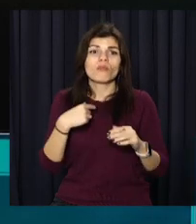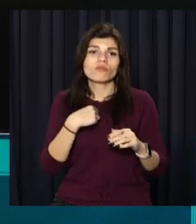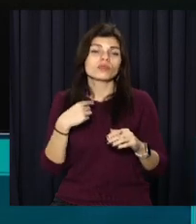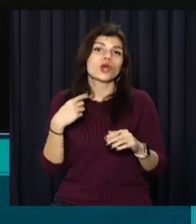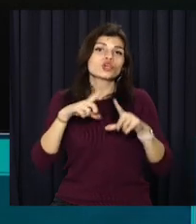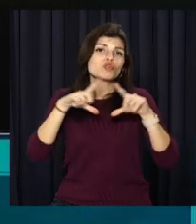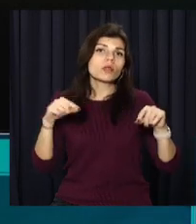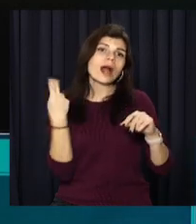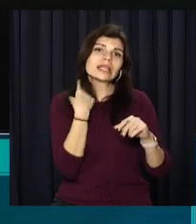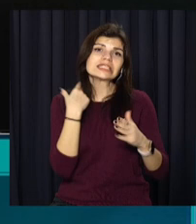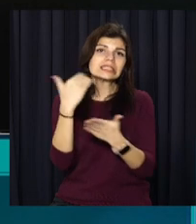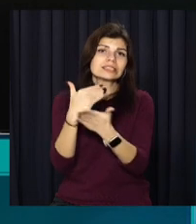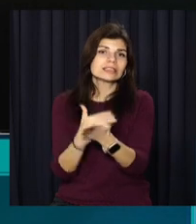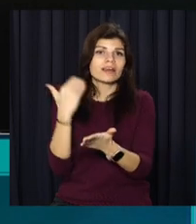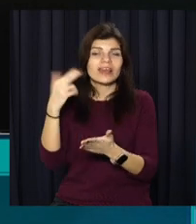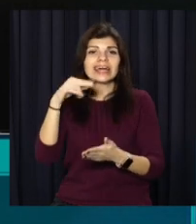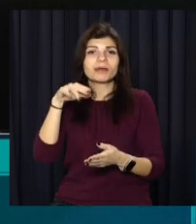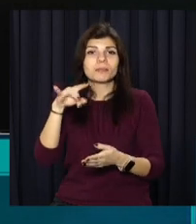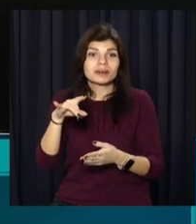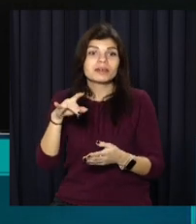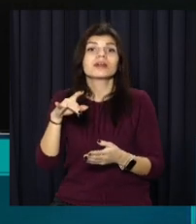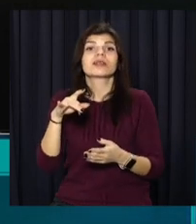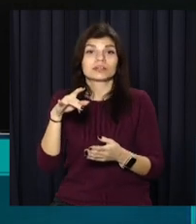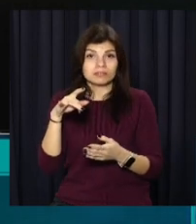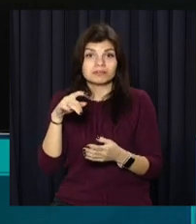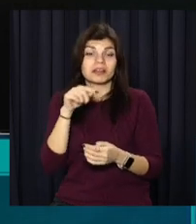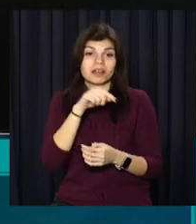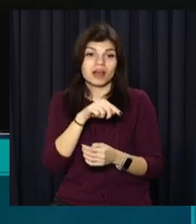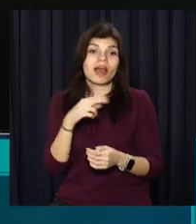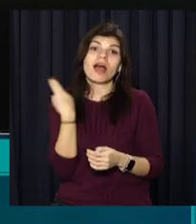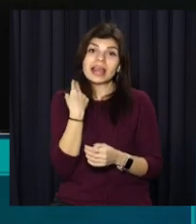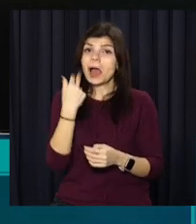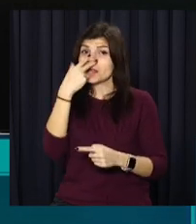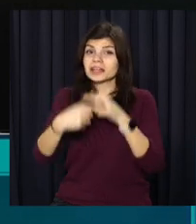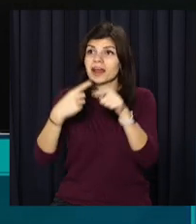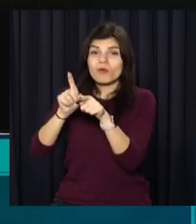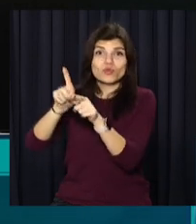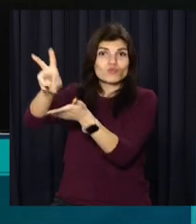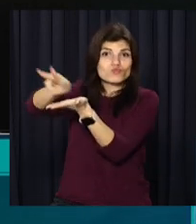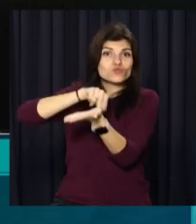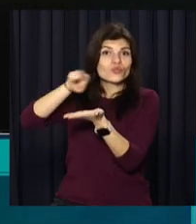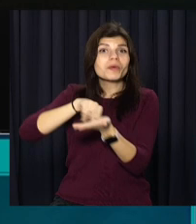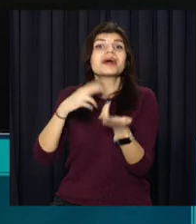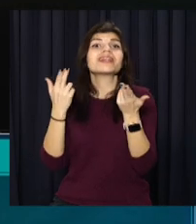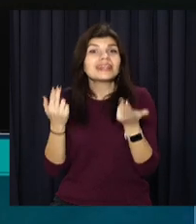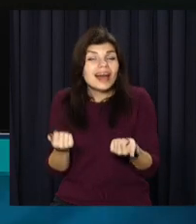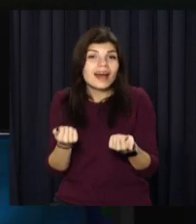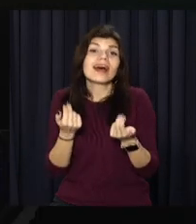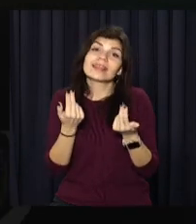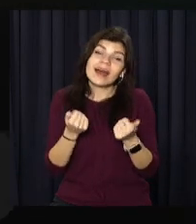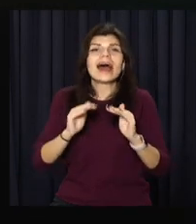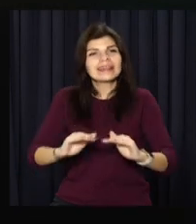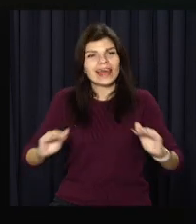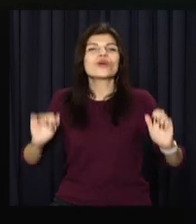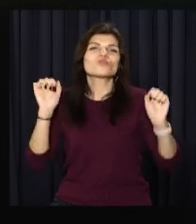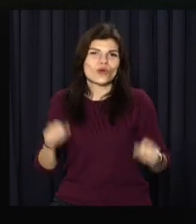системе, и даже кипрские школы, они у английской традиции как бы у нас созданы. Поэтому, ну да, дети там